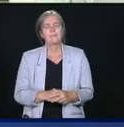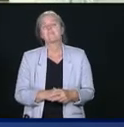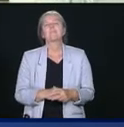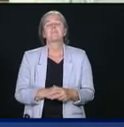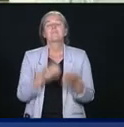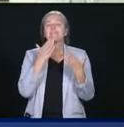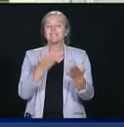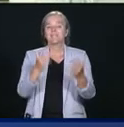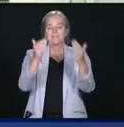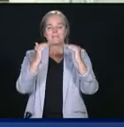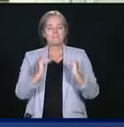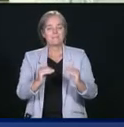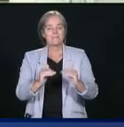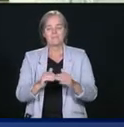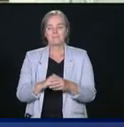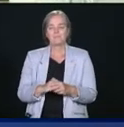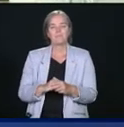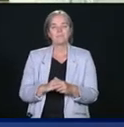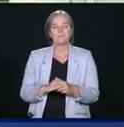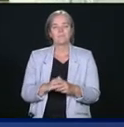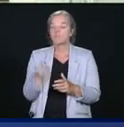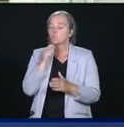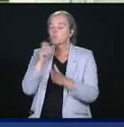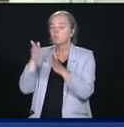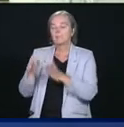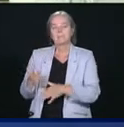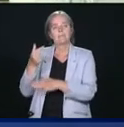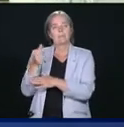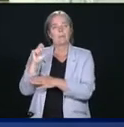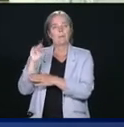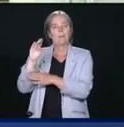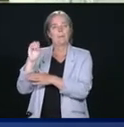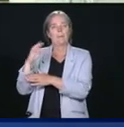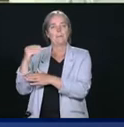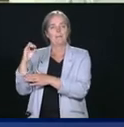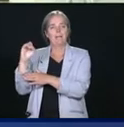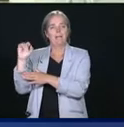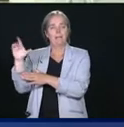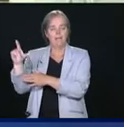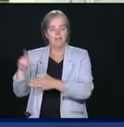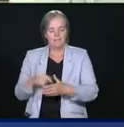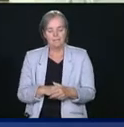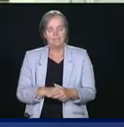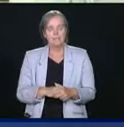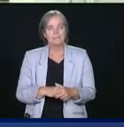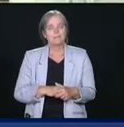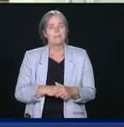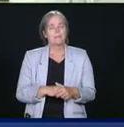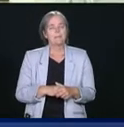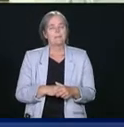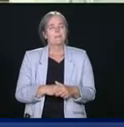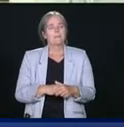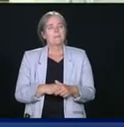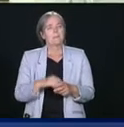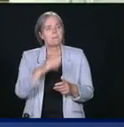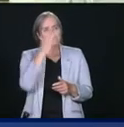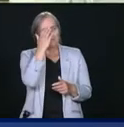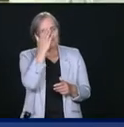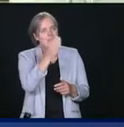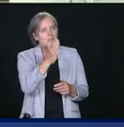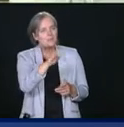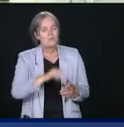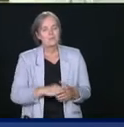Next question, Janice Dixon, The Globe and Mail. open. Question. Bonjour, M. le Premier ministre.